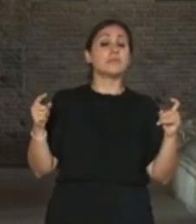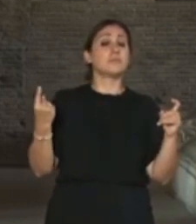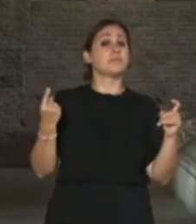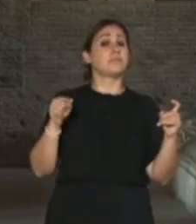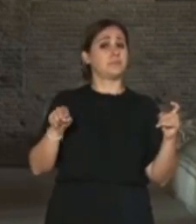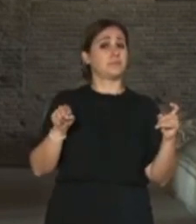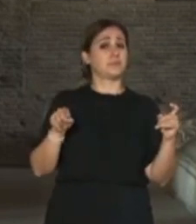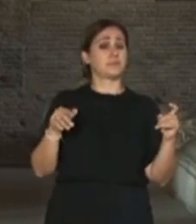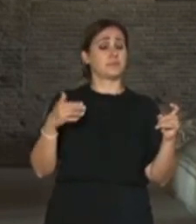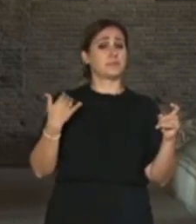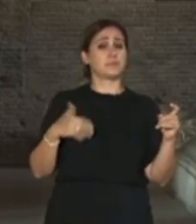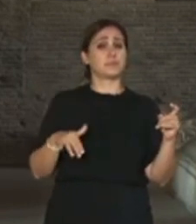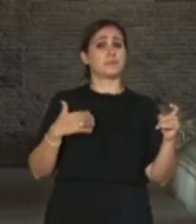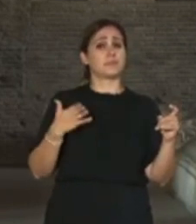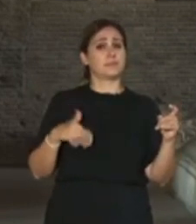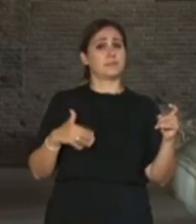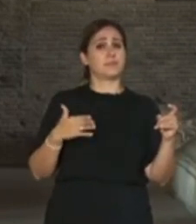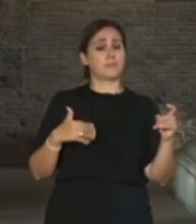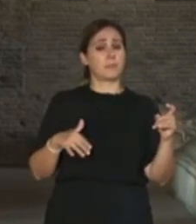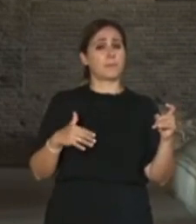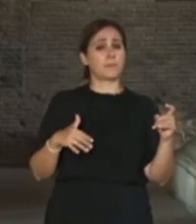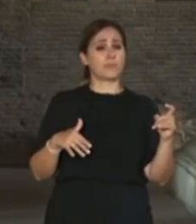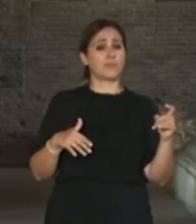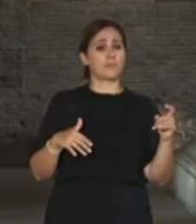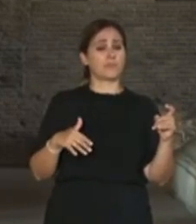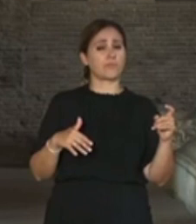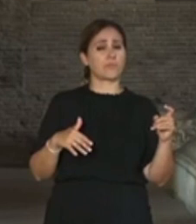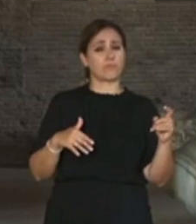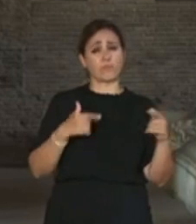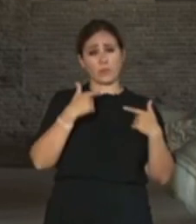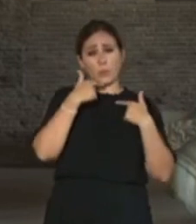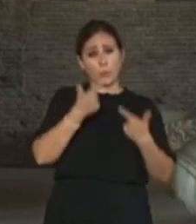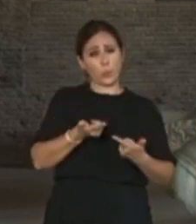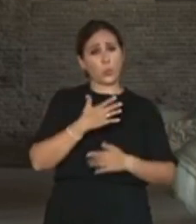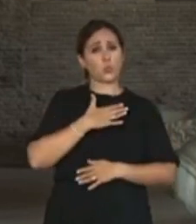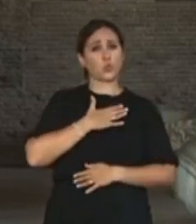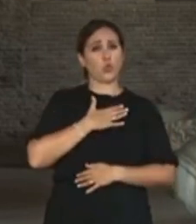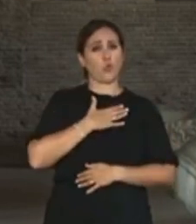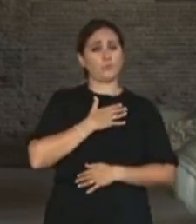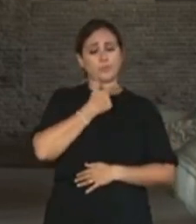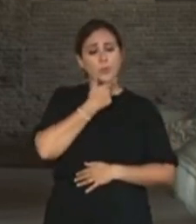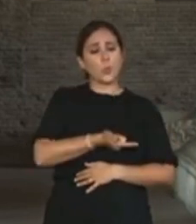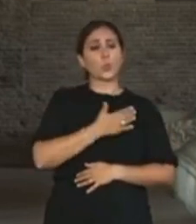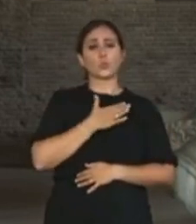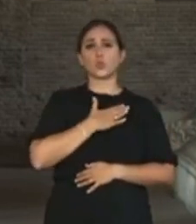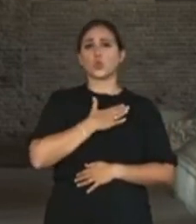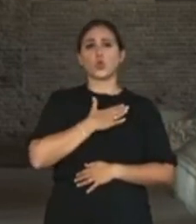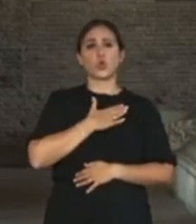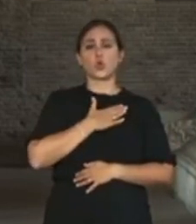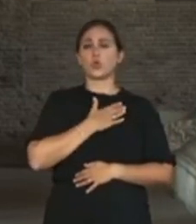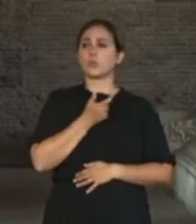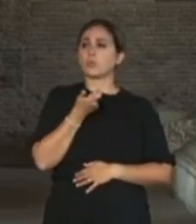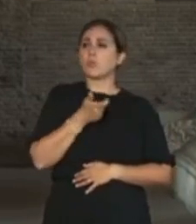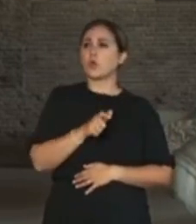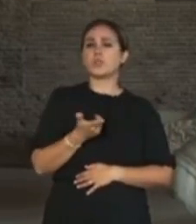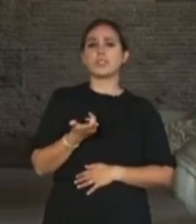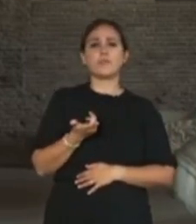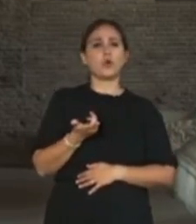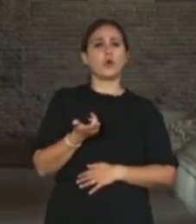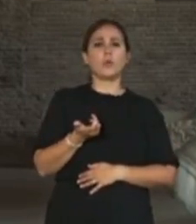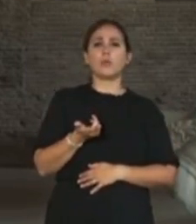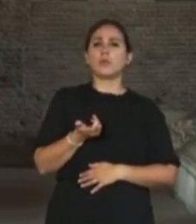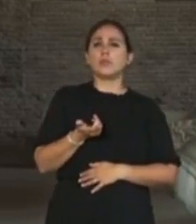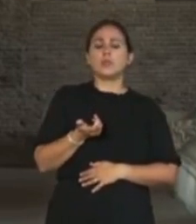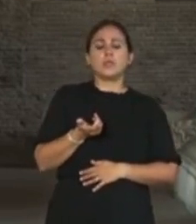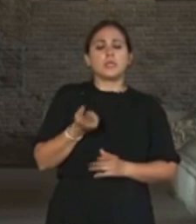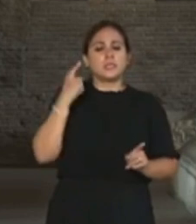una cosa molto brutta per me, perché esclude proprio le persone con